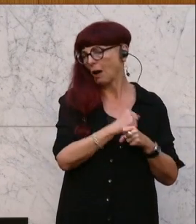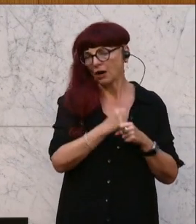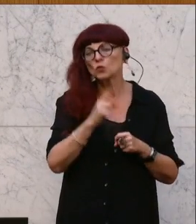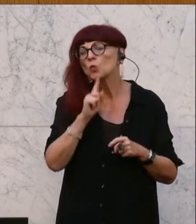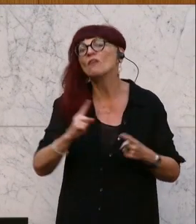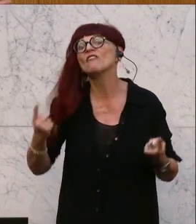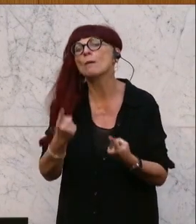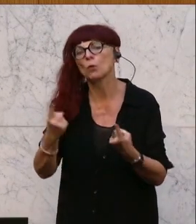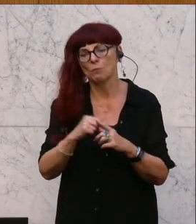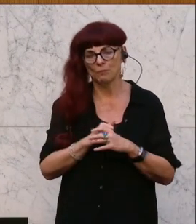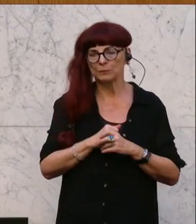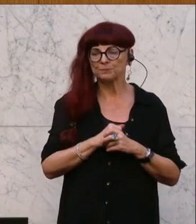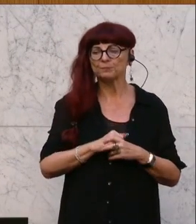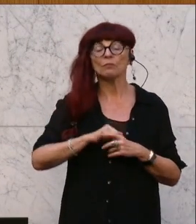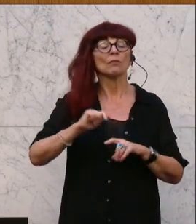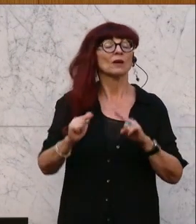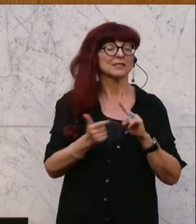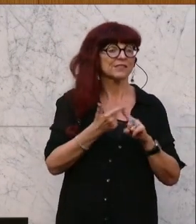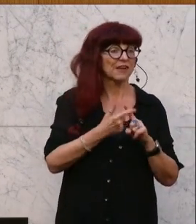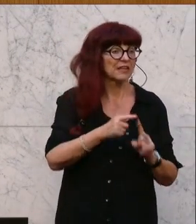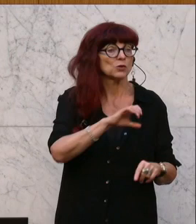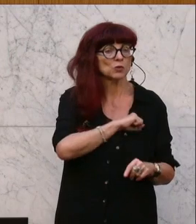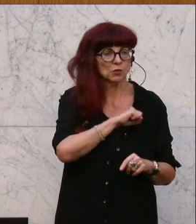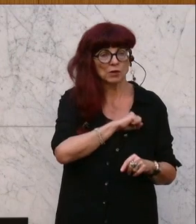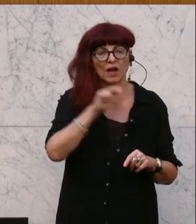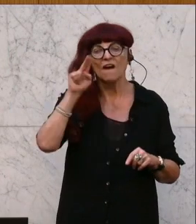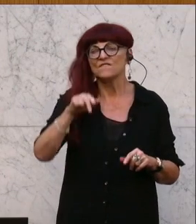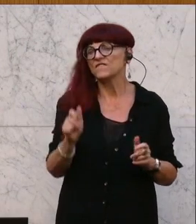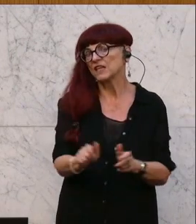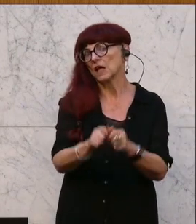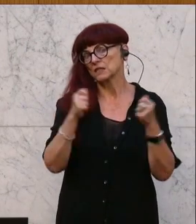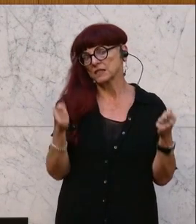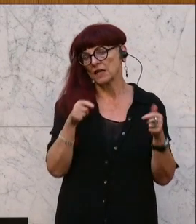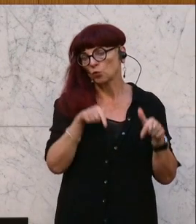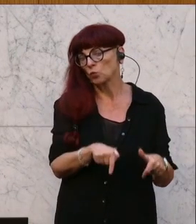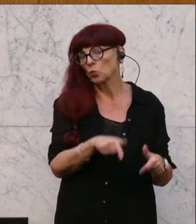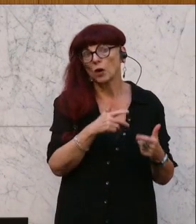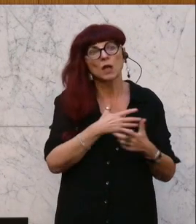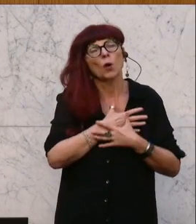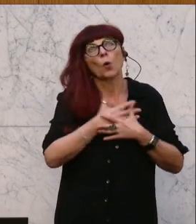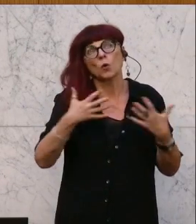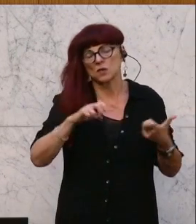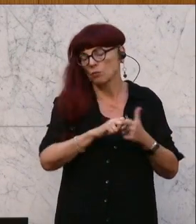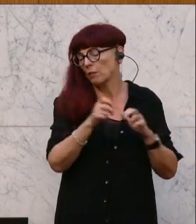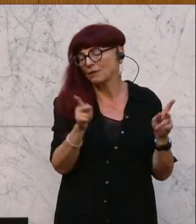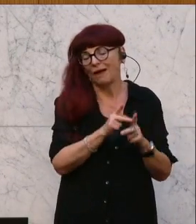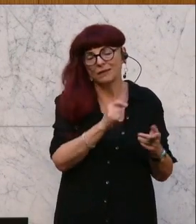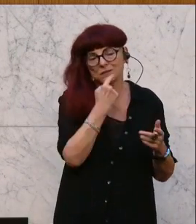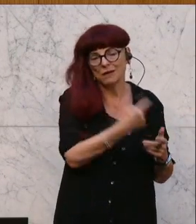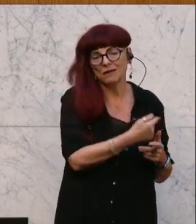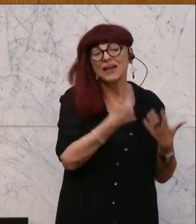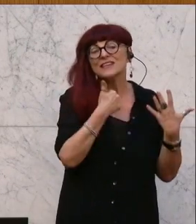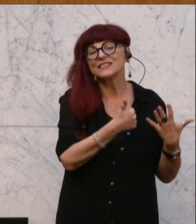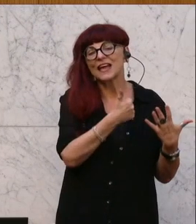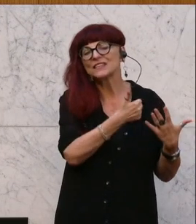das Motto zu sein. Der nächste Sündenfall, die Wiener Zeitung, da weiß man überhaupt nicht, wo man anfangen und wo man aufhören soll. 6 Millionen Euro